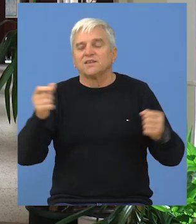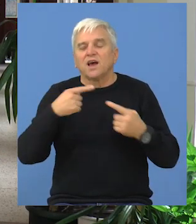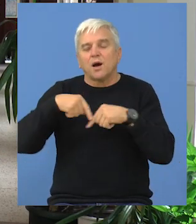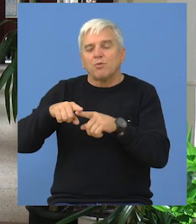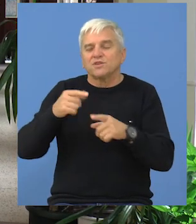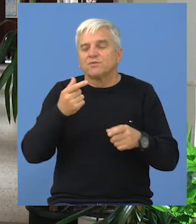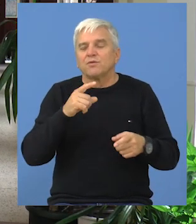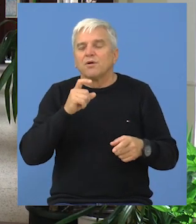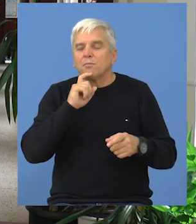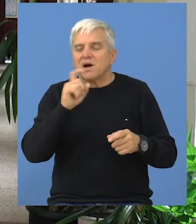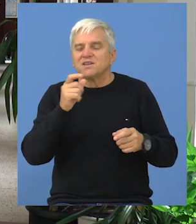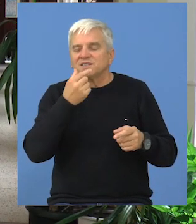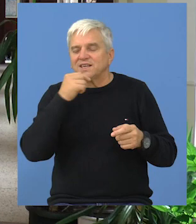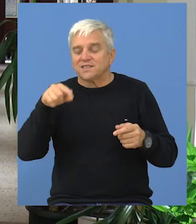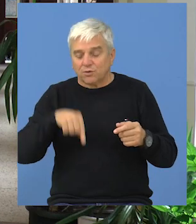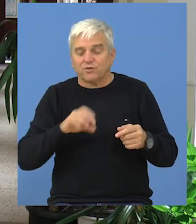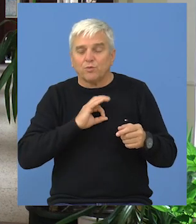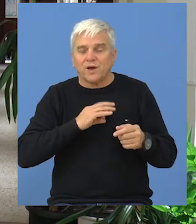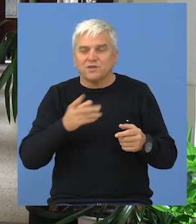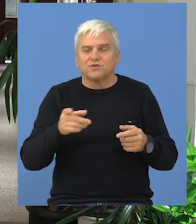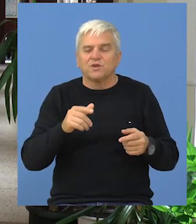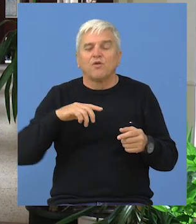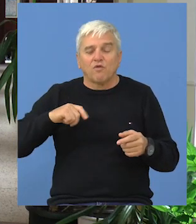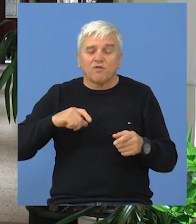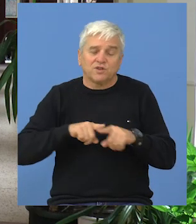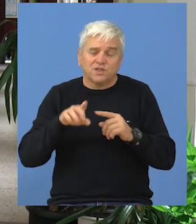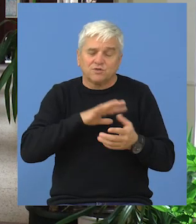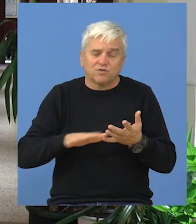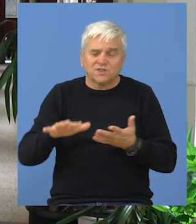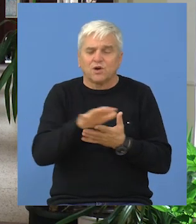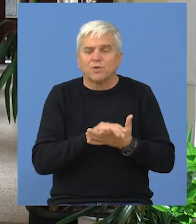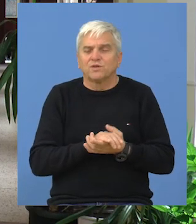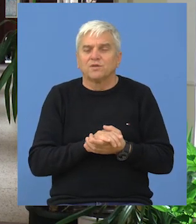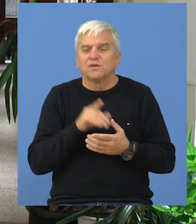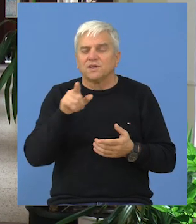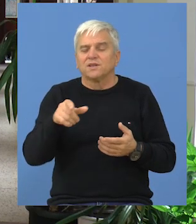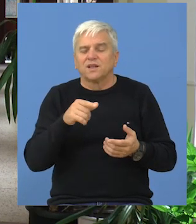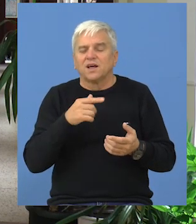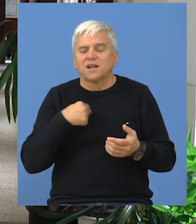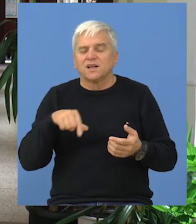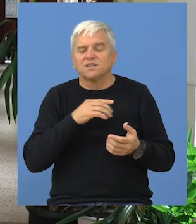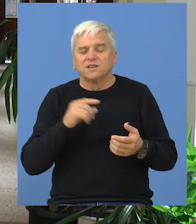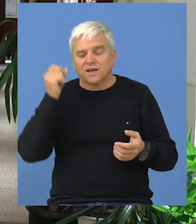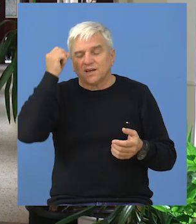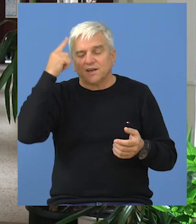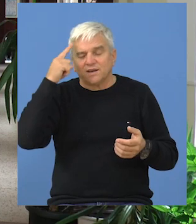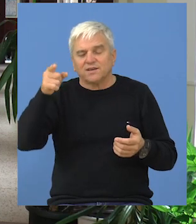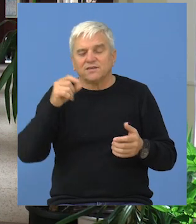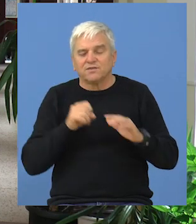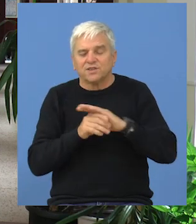i unapredimo, posebno mađarski jezik i u Bečeju i u Vojvodini. I ta